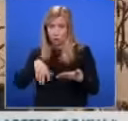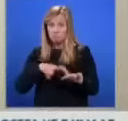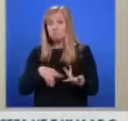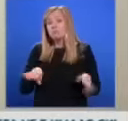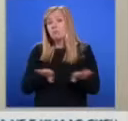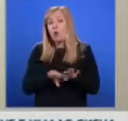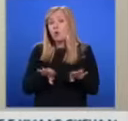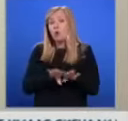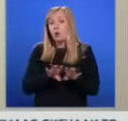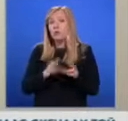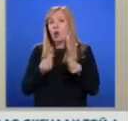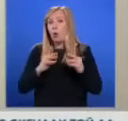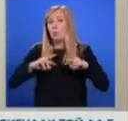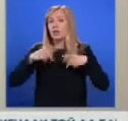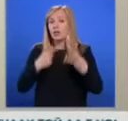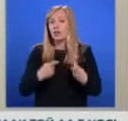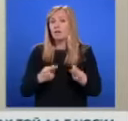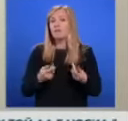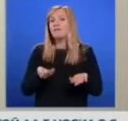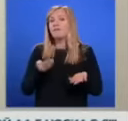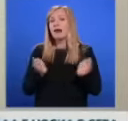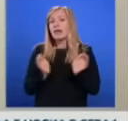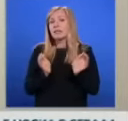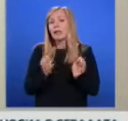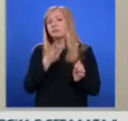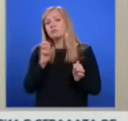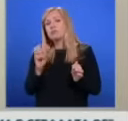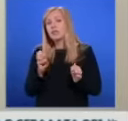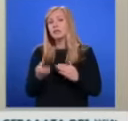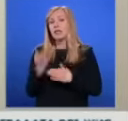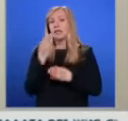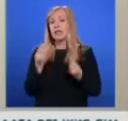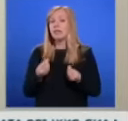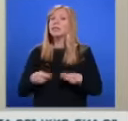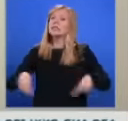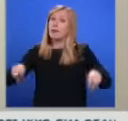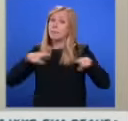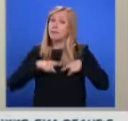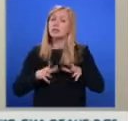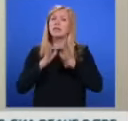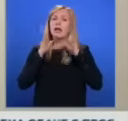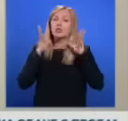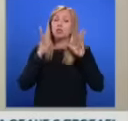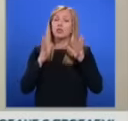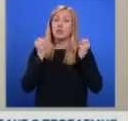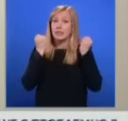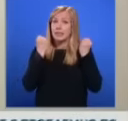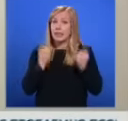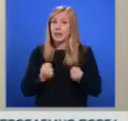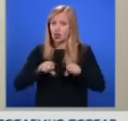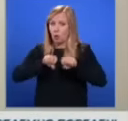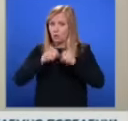обещетения в размер на около 300 хиляди лева са присъждани за изключително тежки